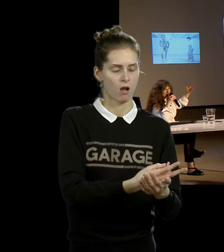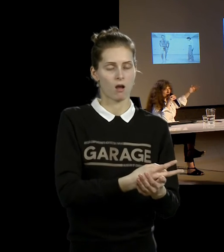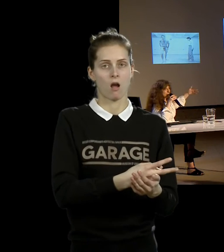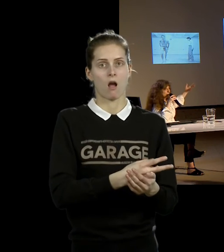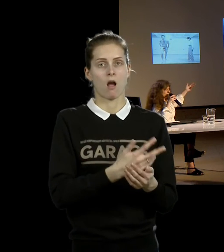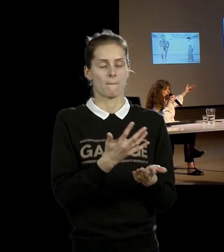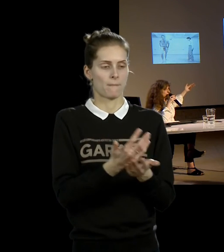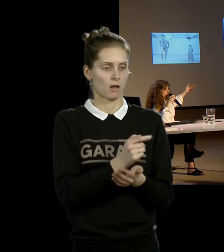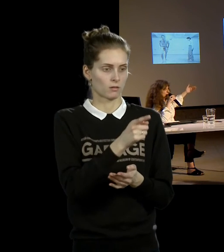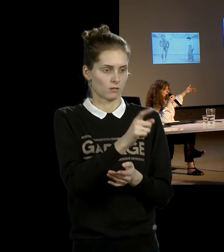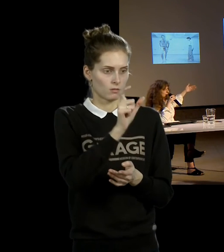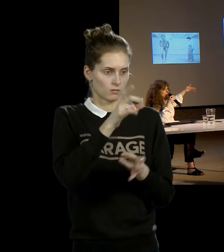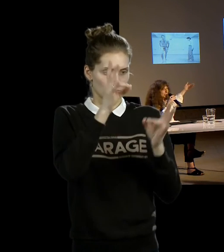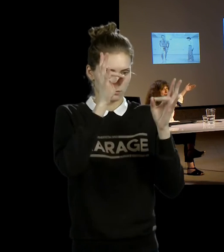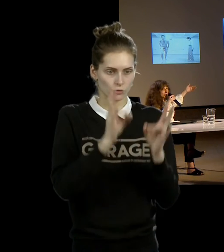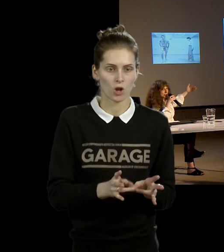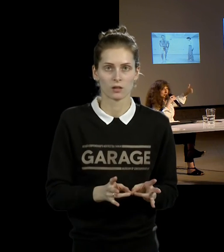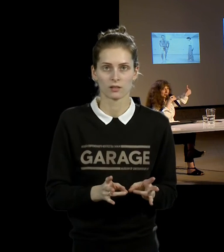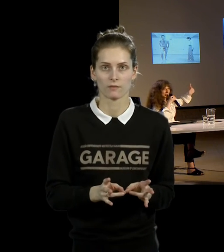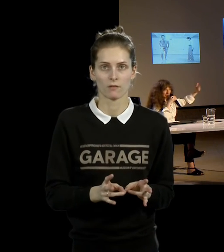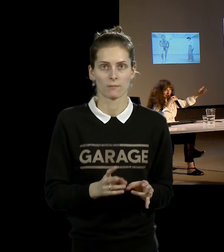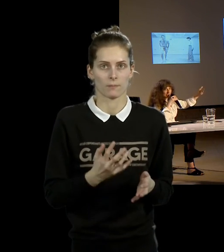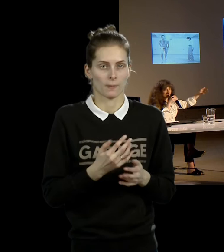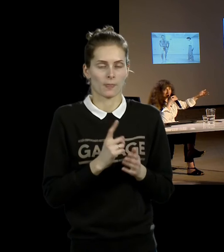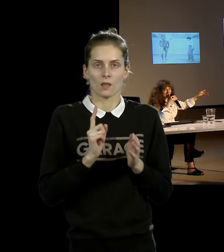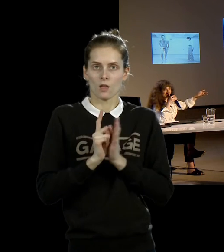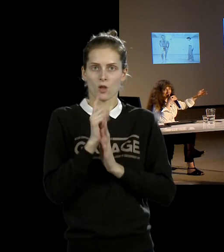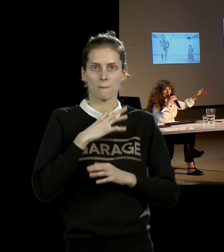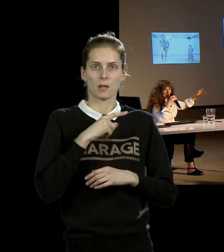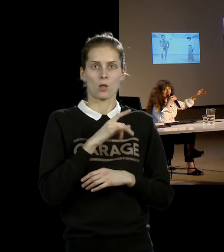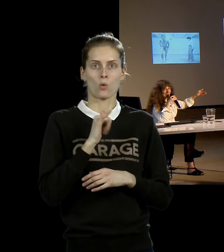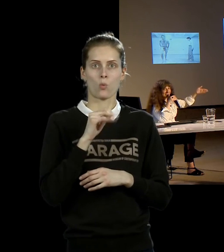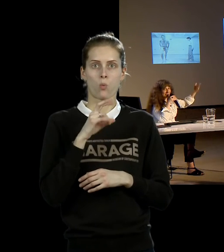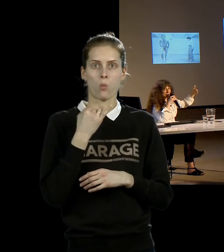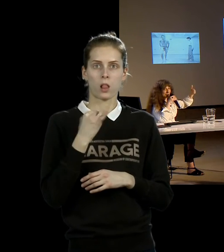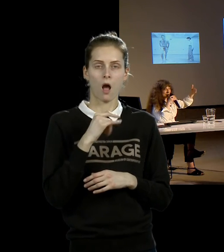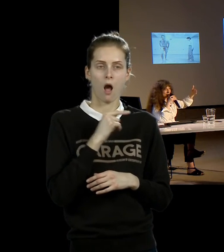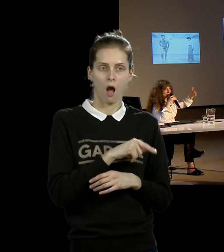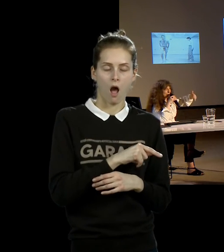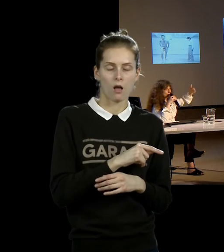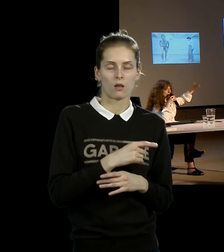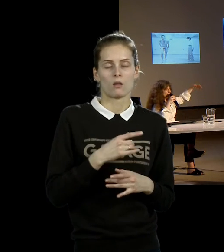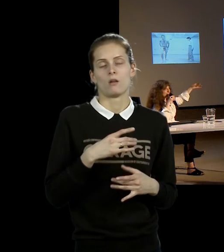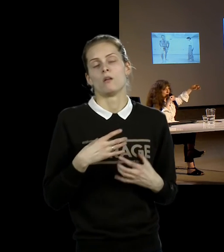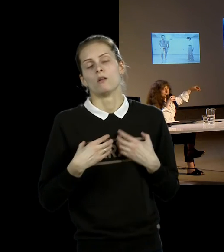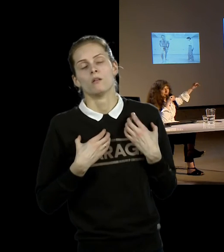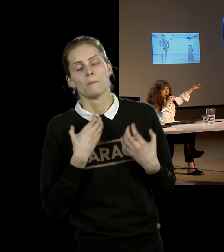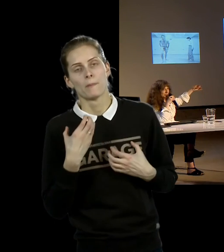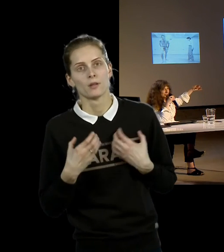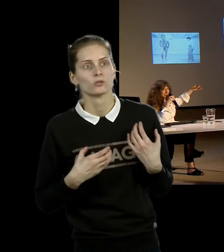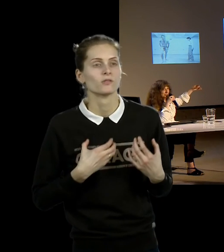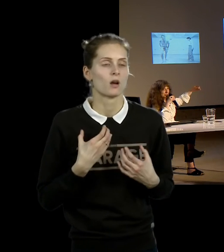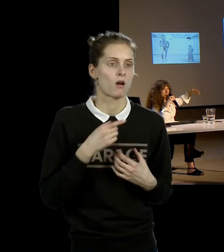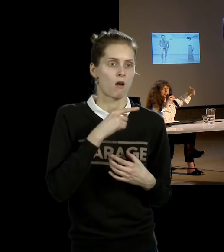То есть сначала публика себя отразделяет с улаем, который здесь самый страдающий, и она ему не отвечает. Потом она становится